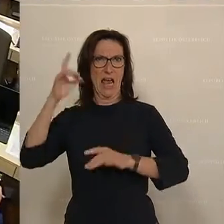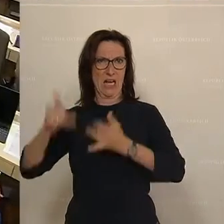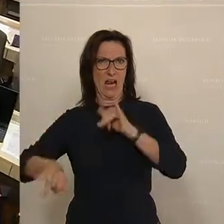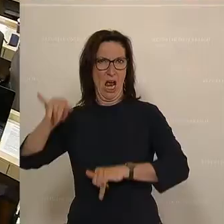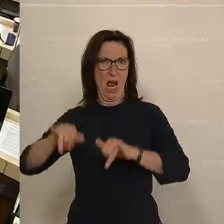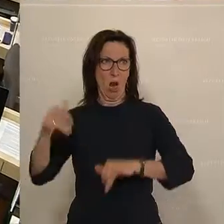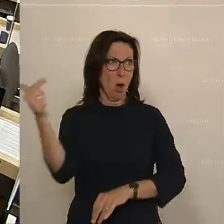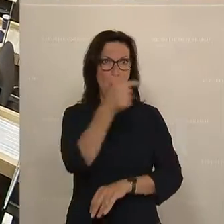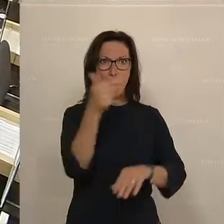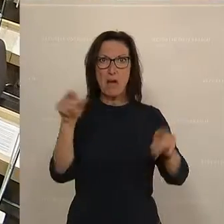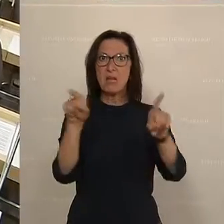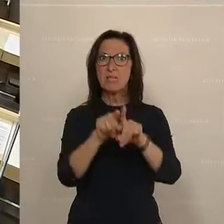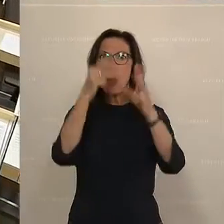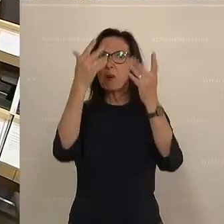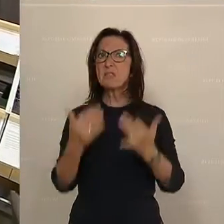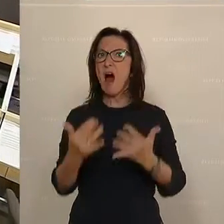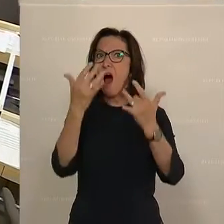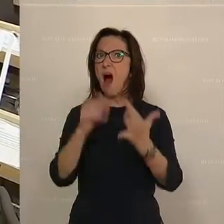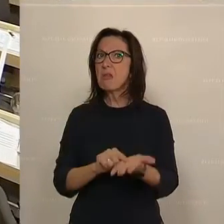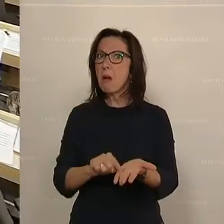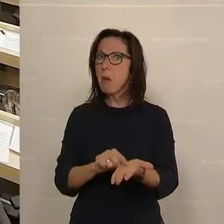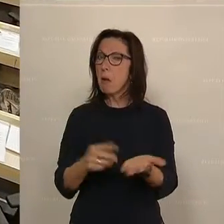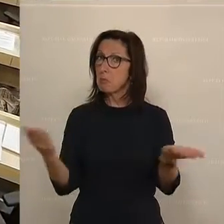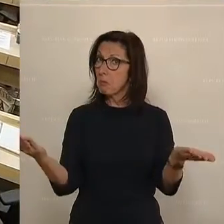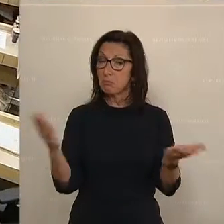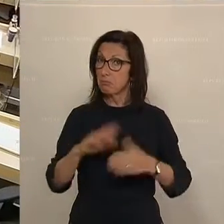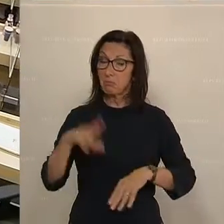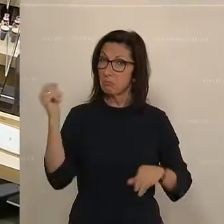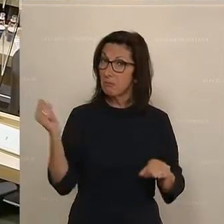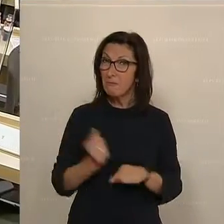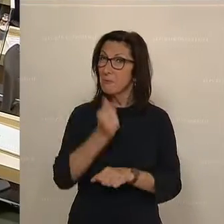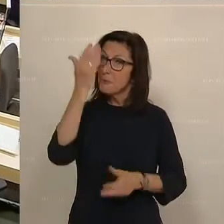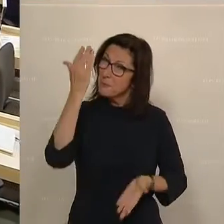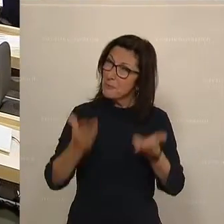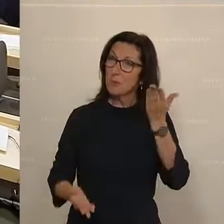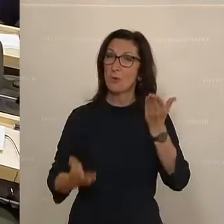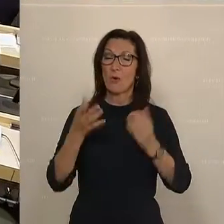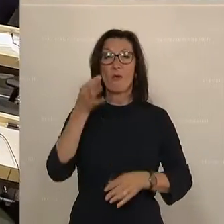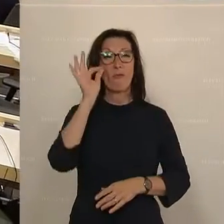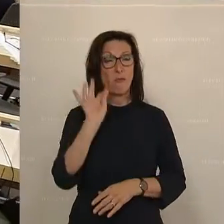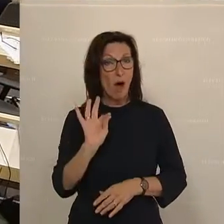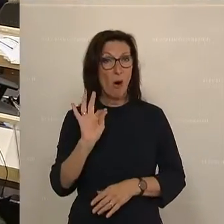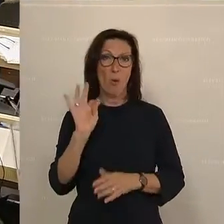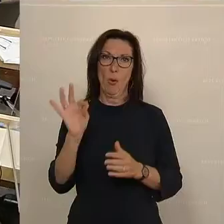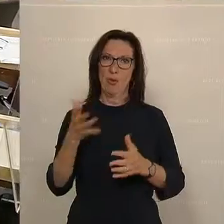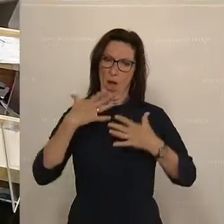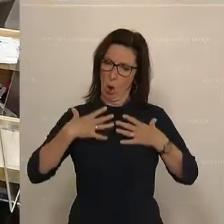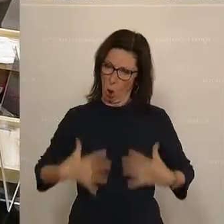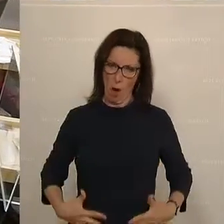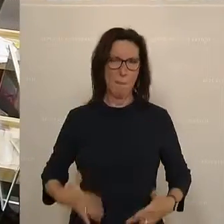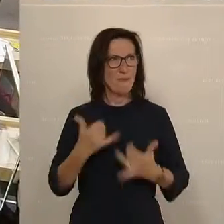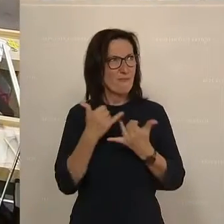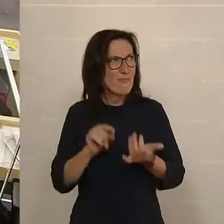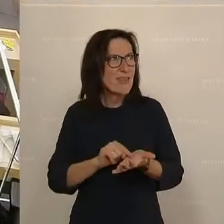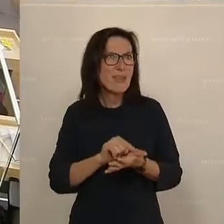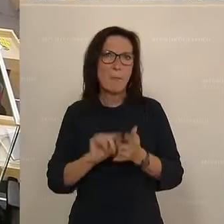Männer und Frauen sind in der Medizin geschlechtsspezifisch unterschiedlich zu sehen. Frauen verteilen und bauen Medikamente im Körper anders ab. Sie